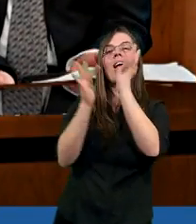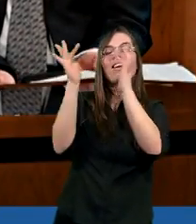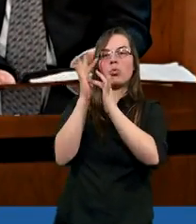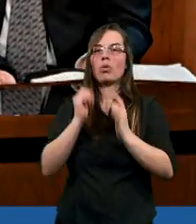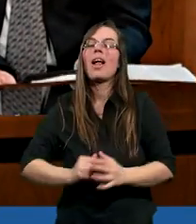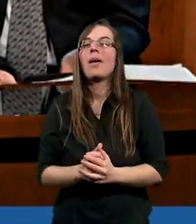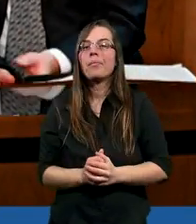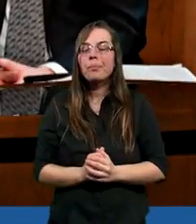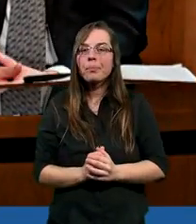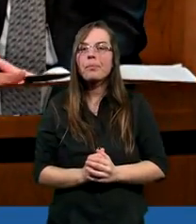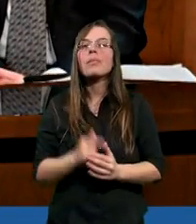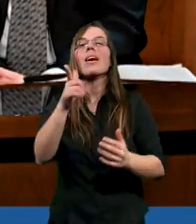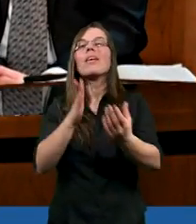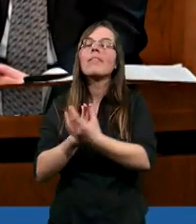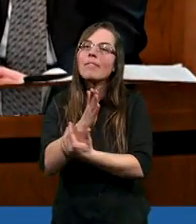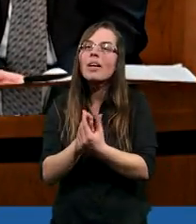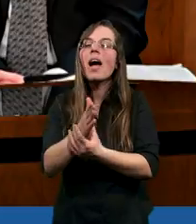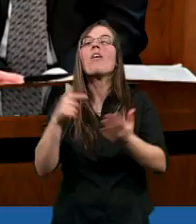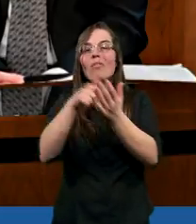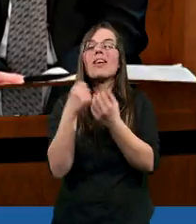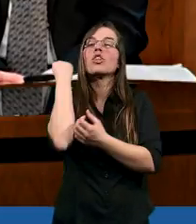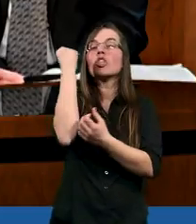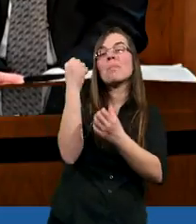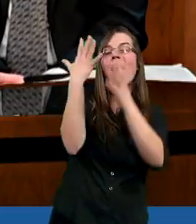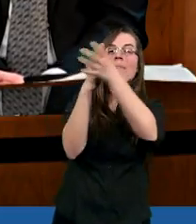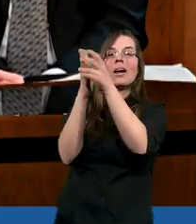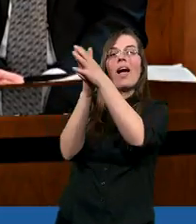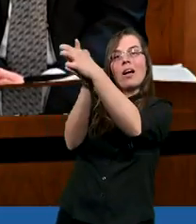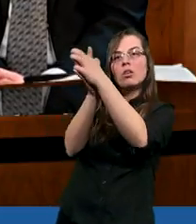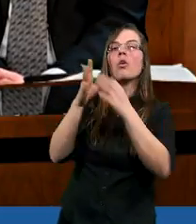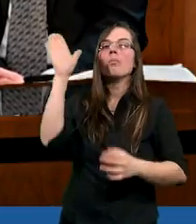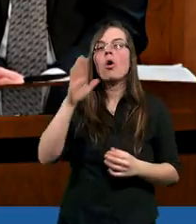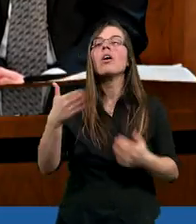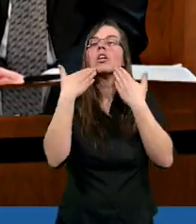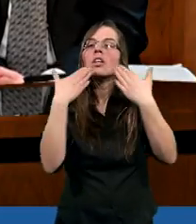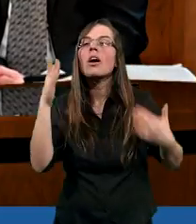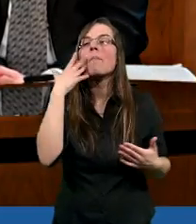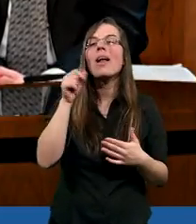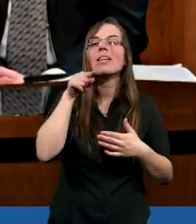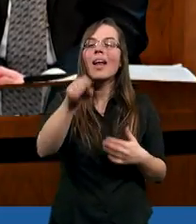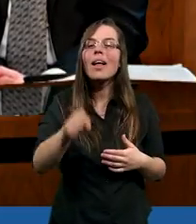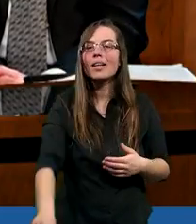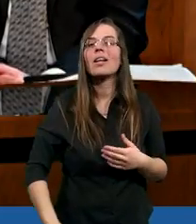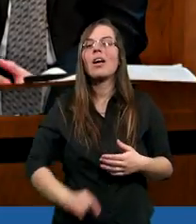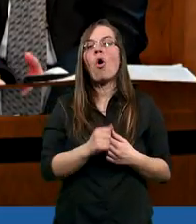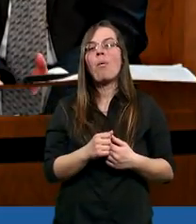Wiecie, wiarą trzymamy się Boga. Dziękuję Grzegorz za ten bardzo